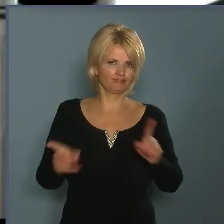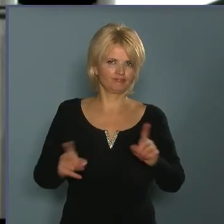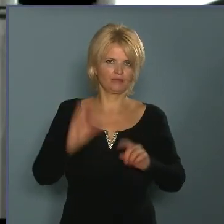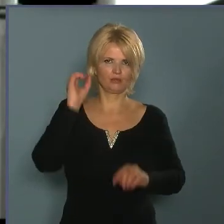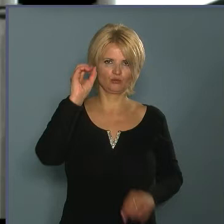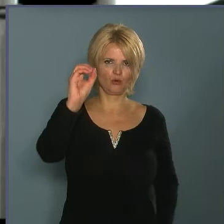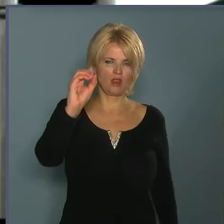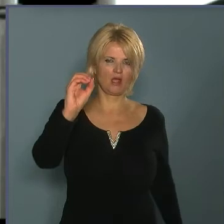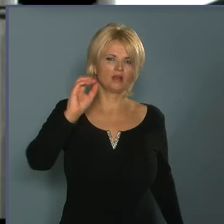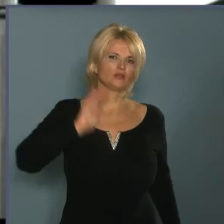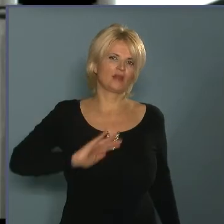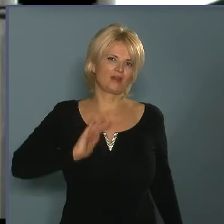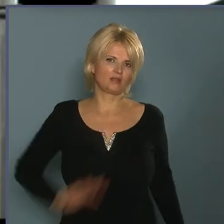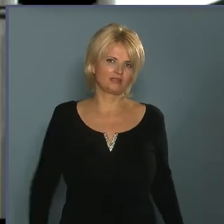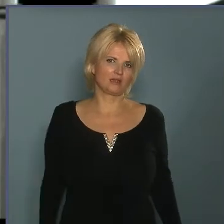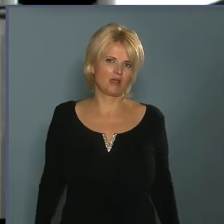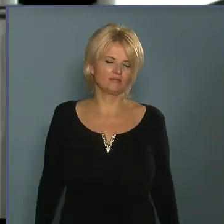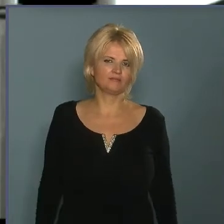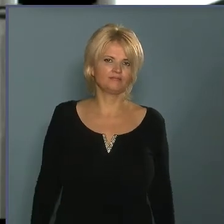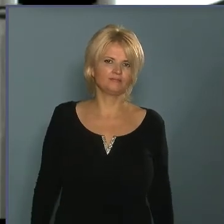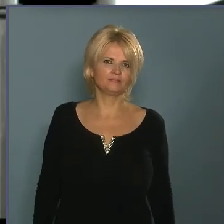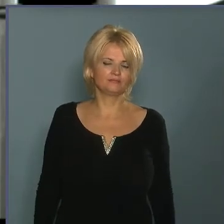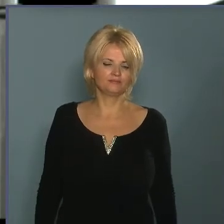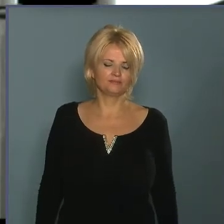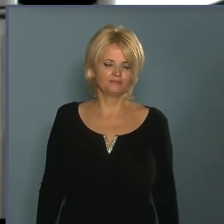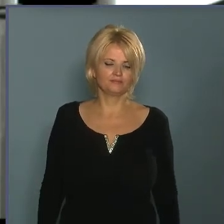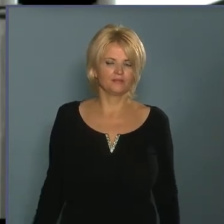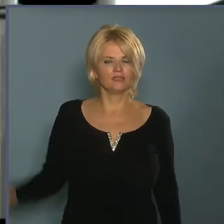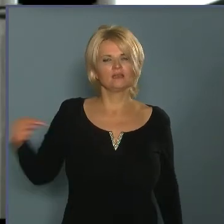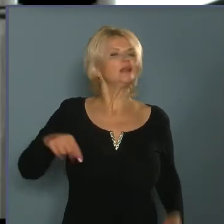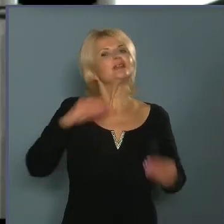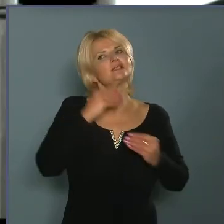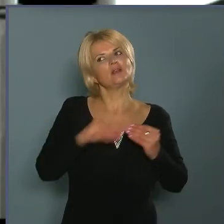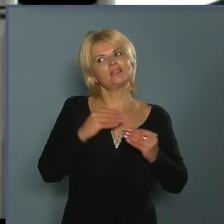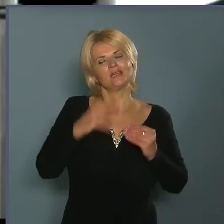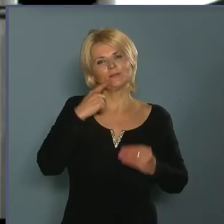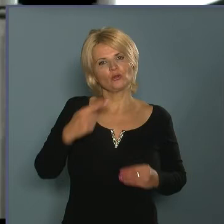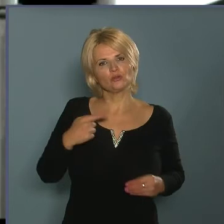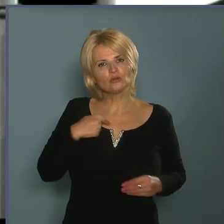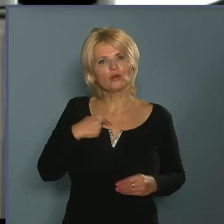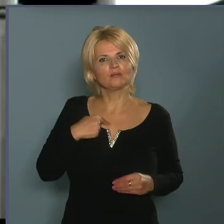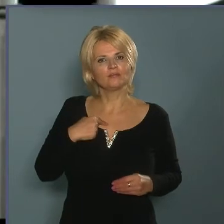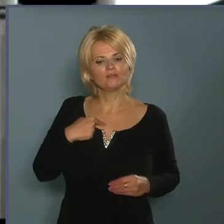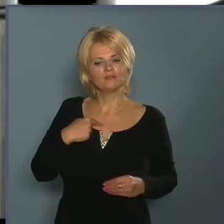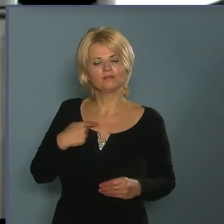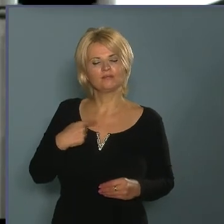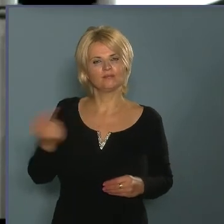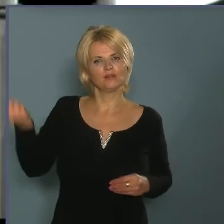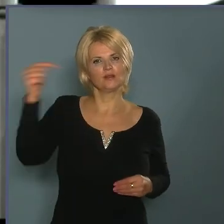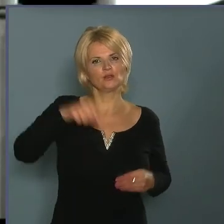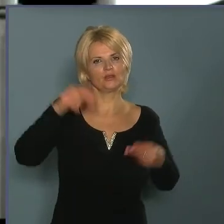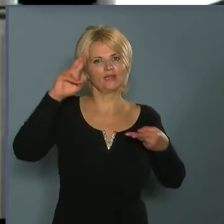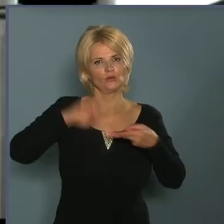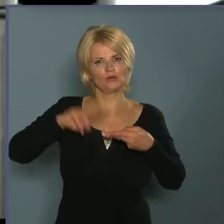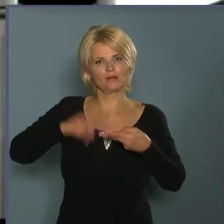tehát nulla a tolerancia szint. Ezt most csak azért adom fel magas labdaként, mert ugye jönnek az ünnepek,